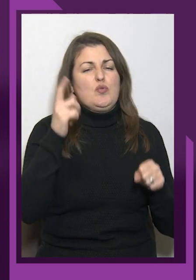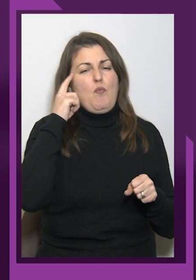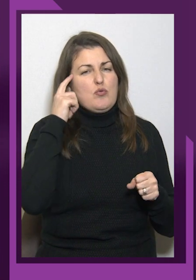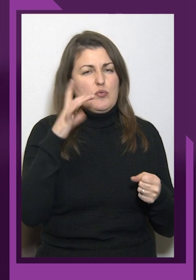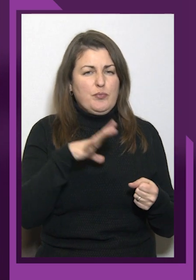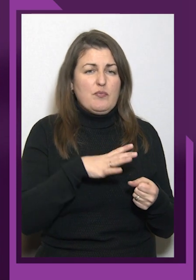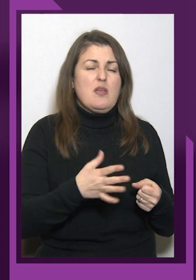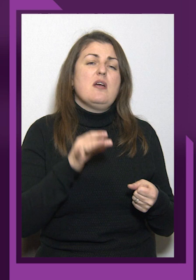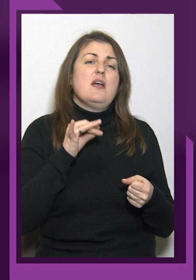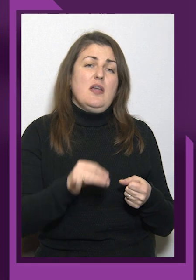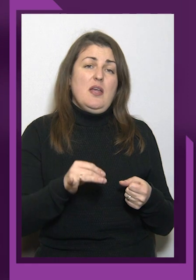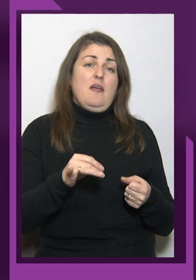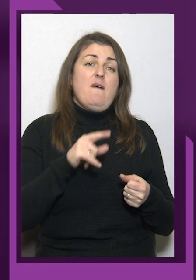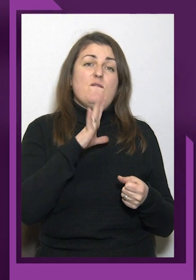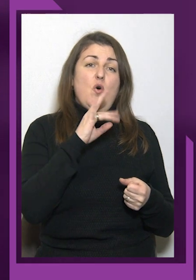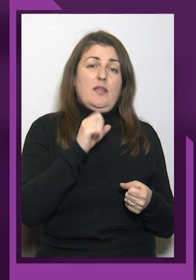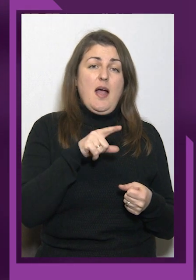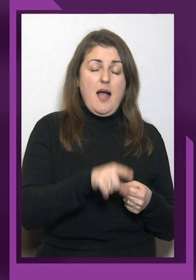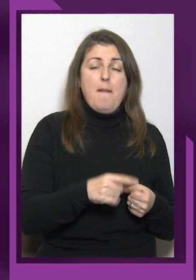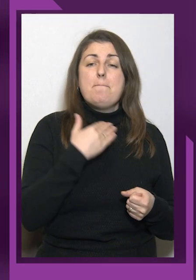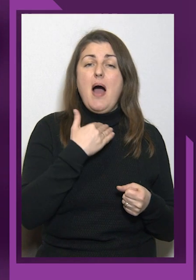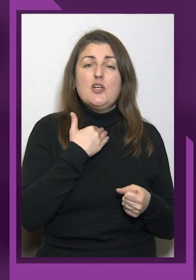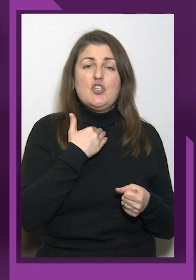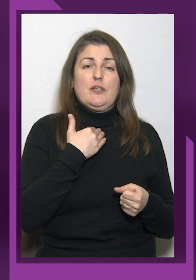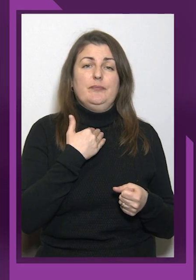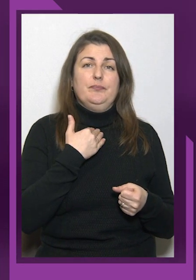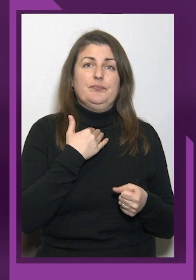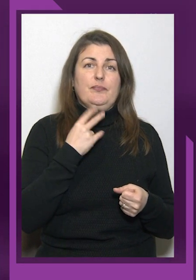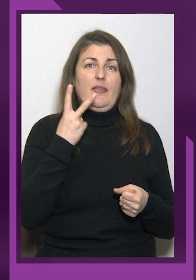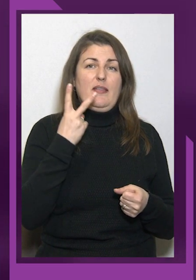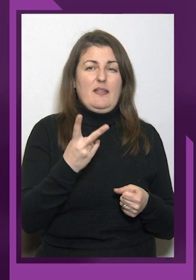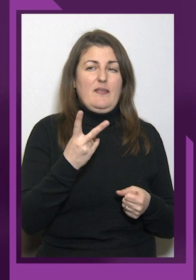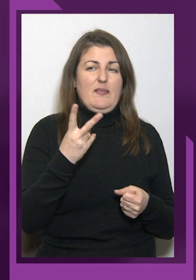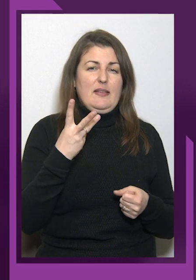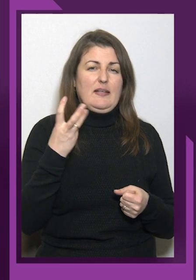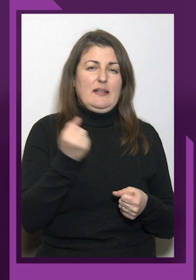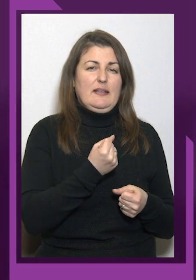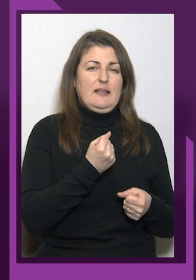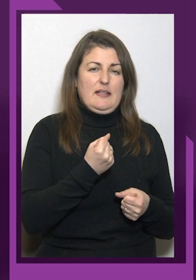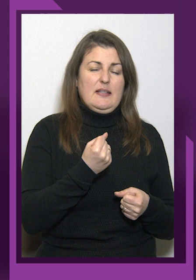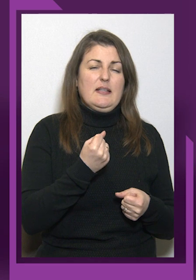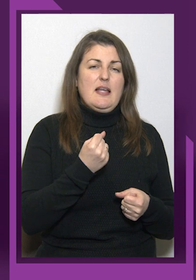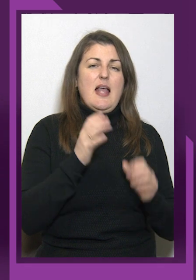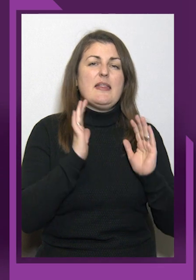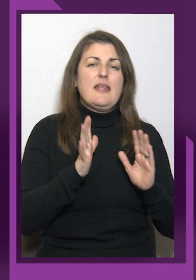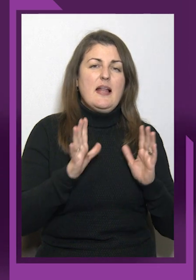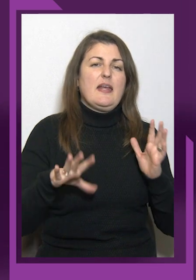2-3 тижні тільки тренувалася. Тому що не могла.